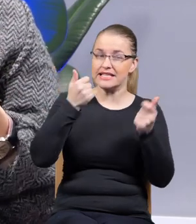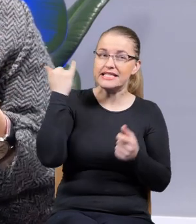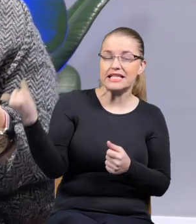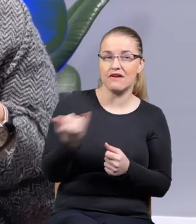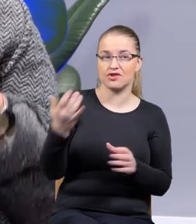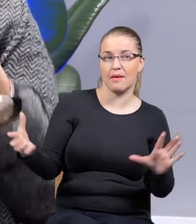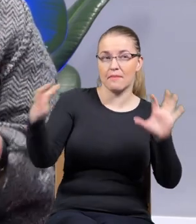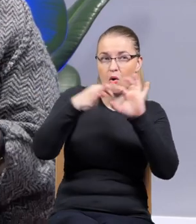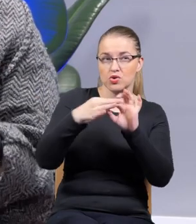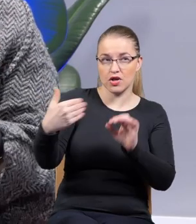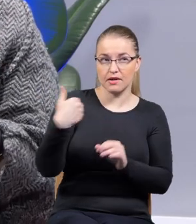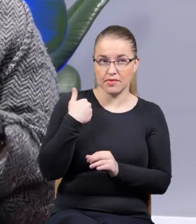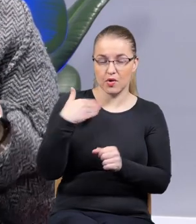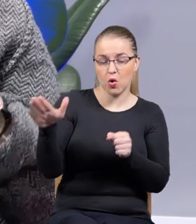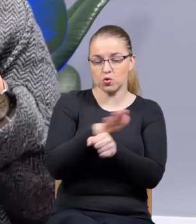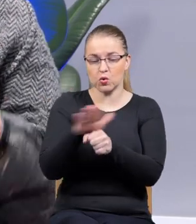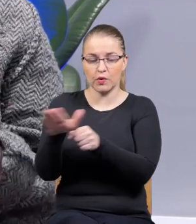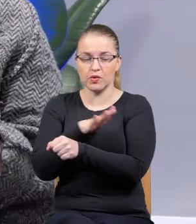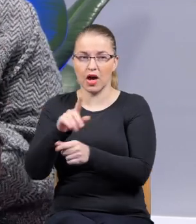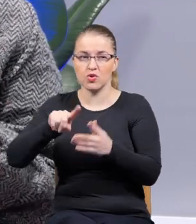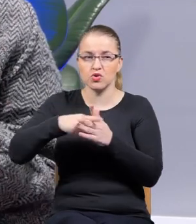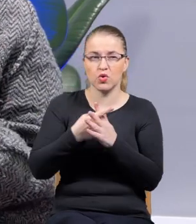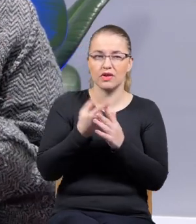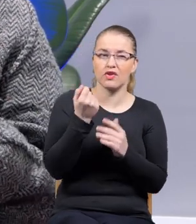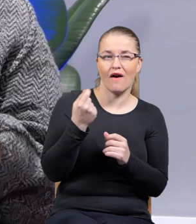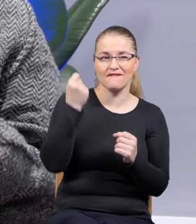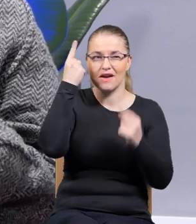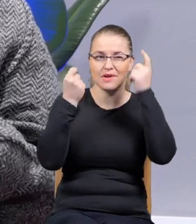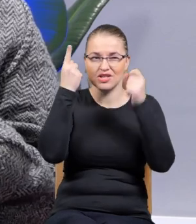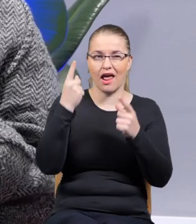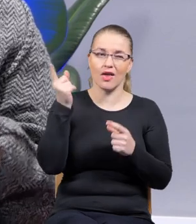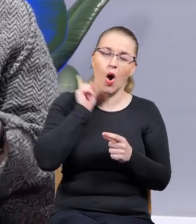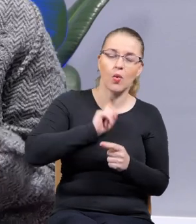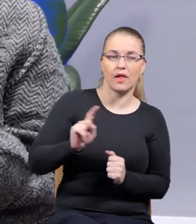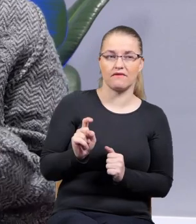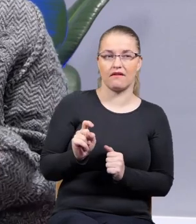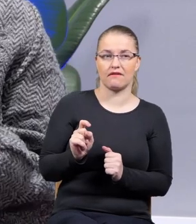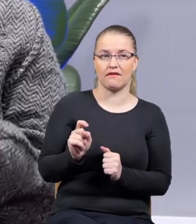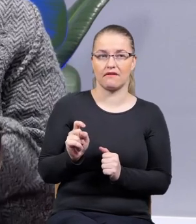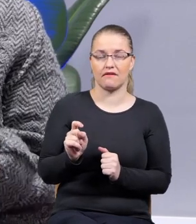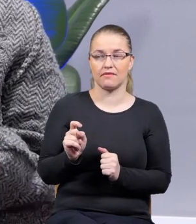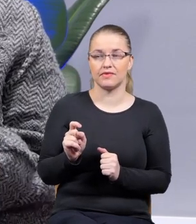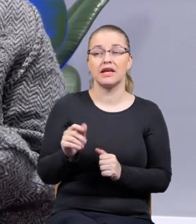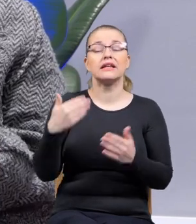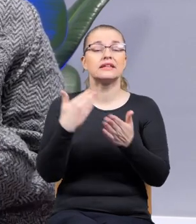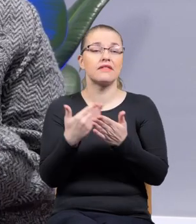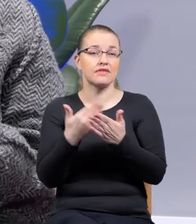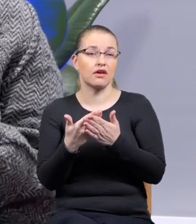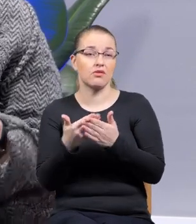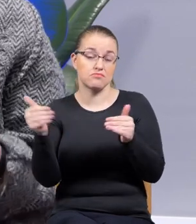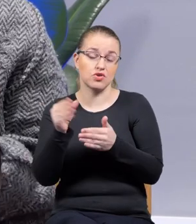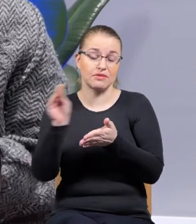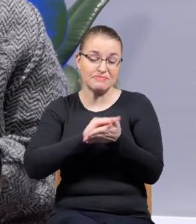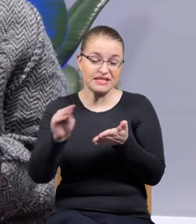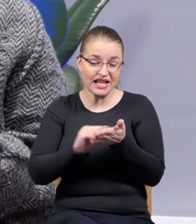koniecznością zapełniania tych dziur i konfabulacji. I być może pisarze właśnie fiction bierze się ze